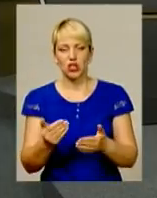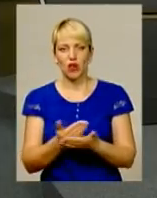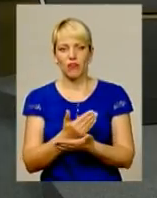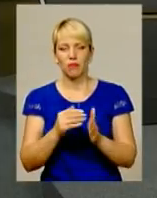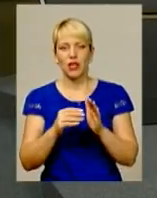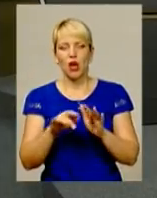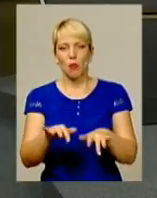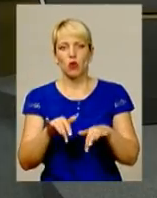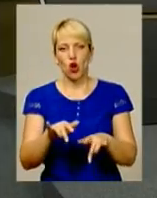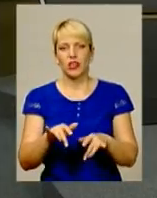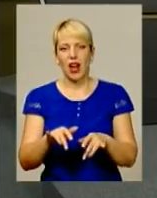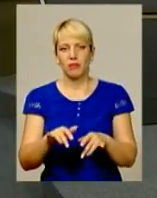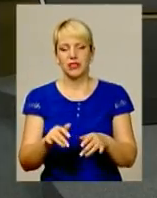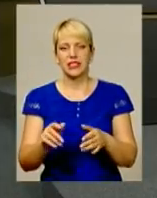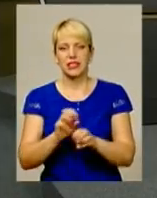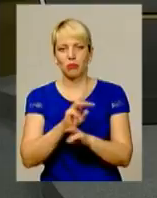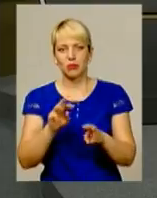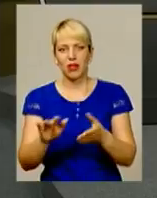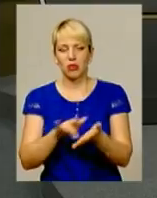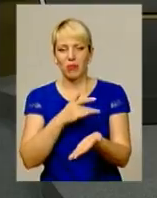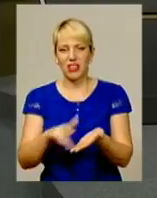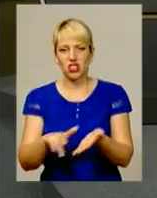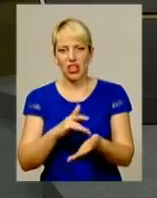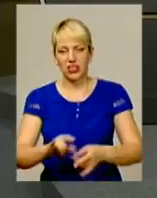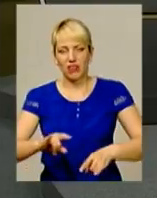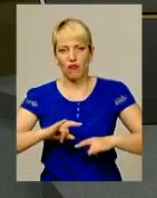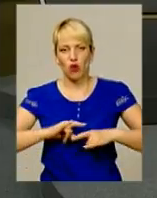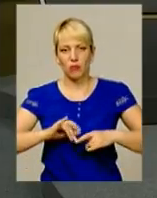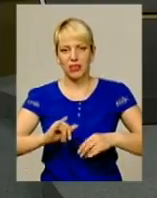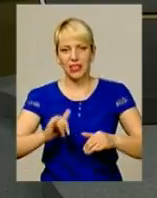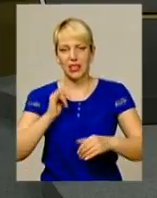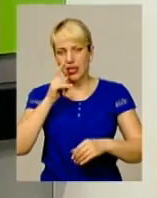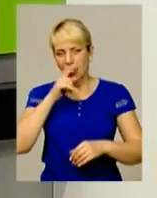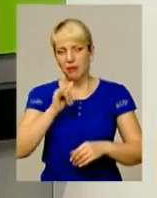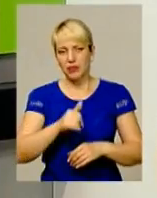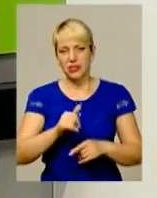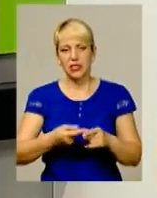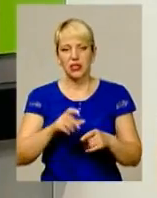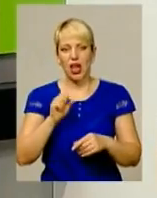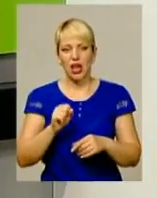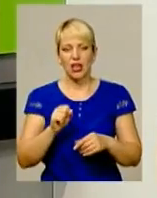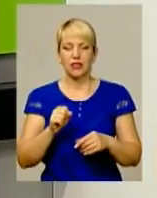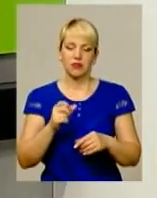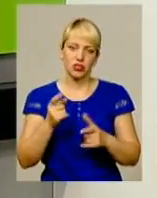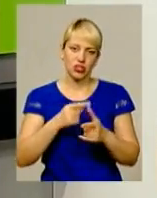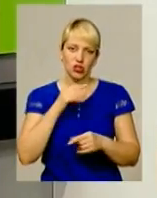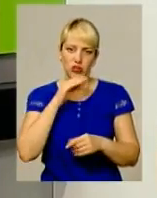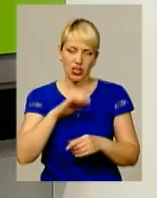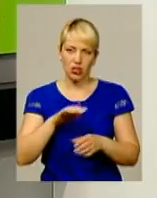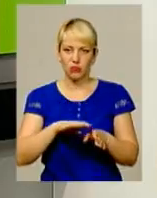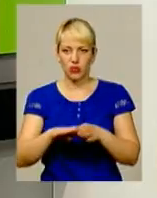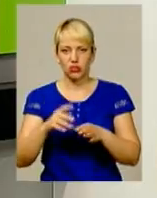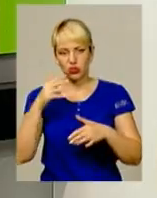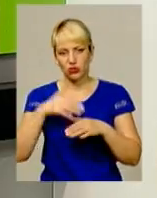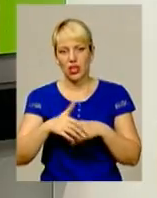забезпеченням, планшетами, форменим одягом та паленим остильним матеріалами. Чи на достатньому рівні, зрозуміло, що